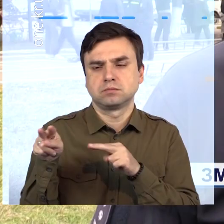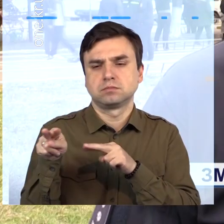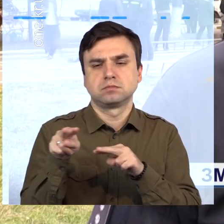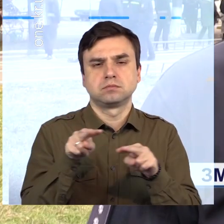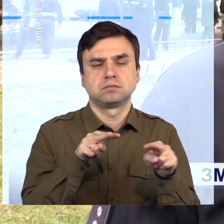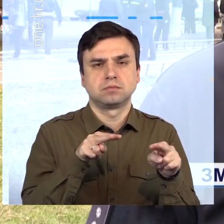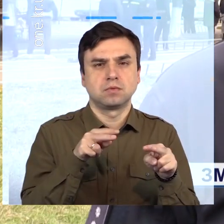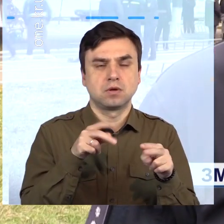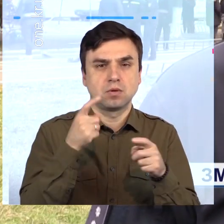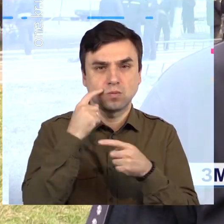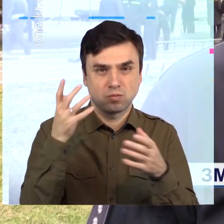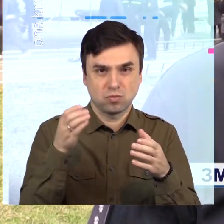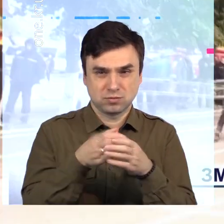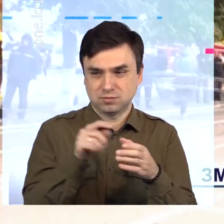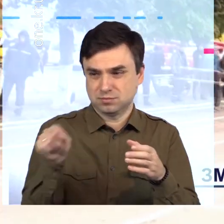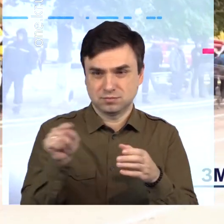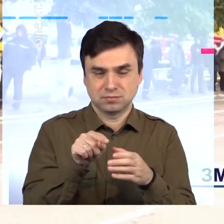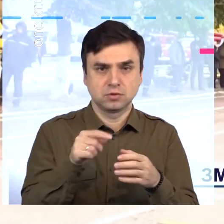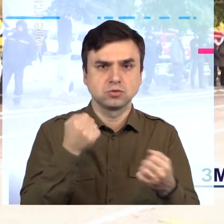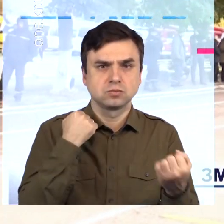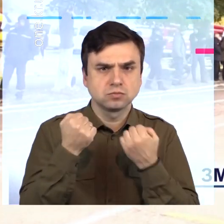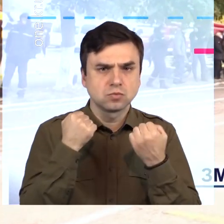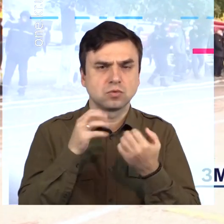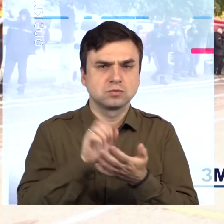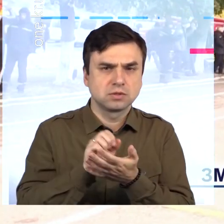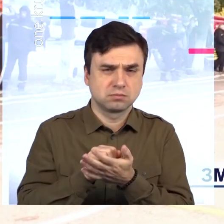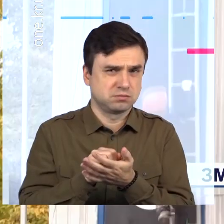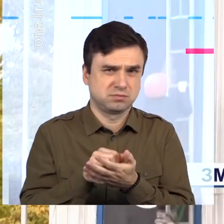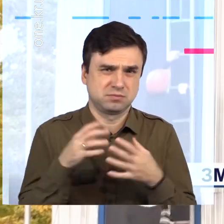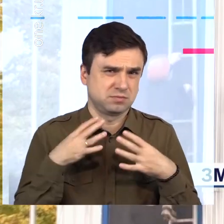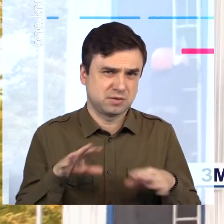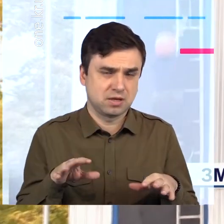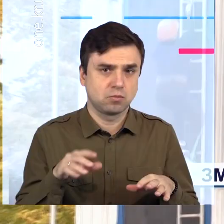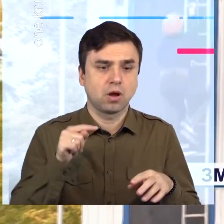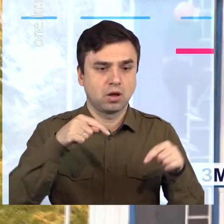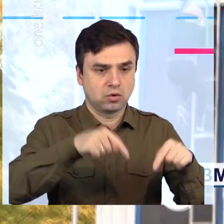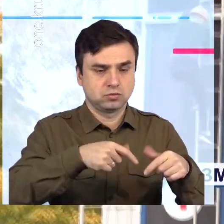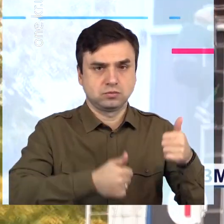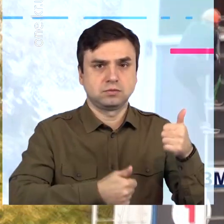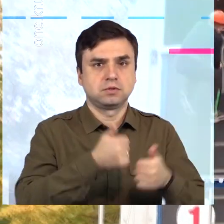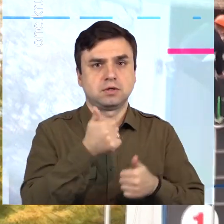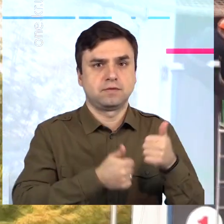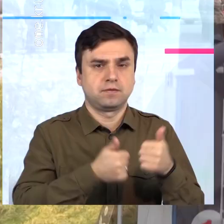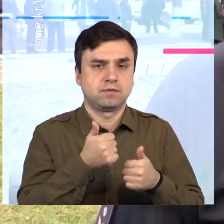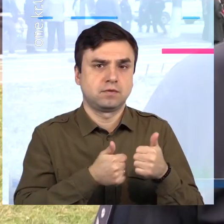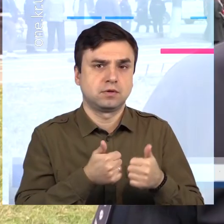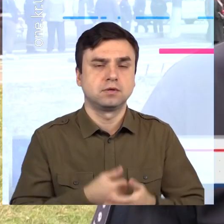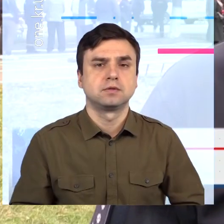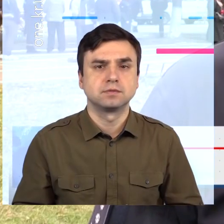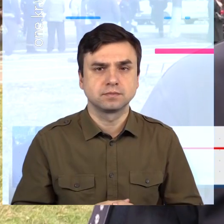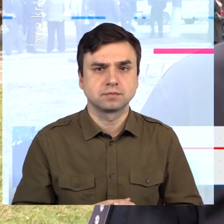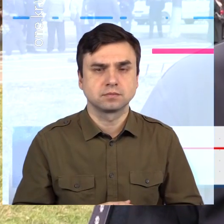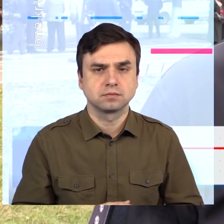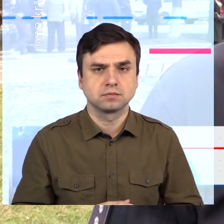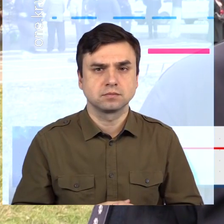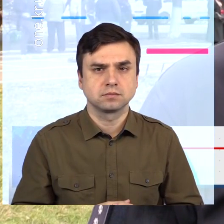рятувальників не є професійними спортсменами. А тому тут головне – саме дух змагань, а не можливість здобуття якогось призового місця. База